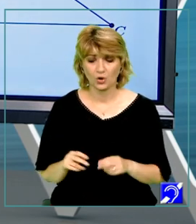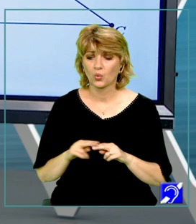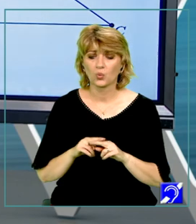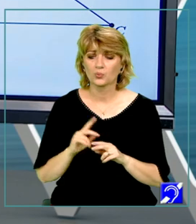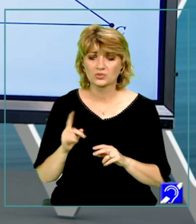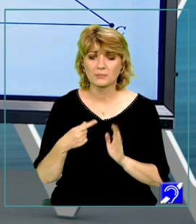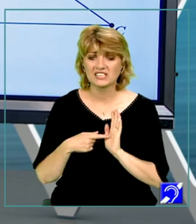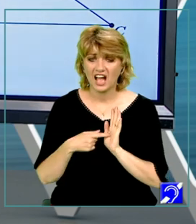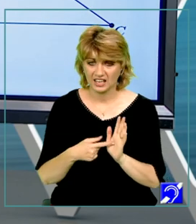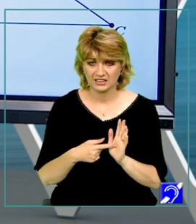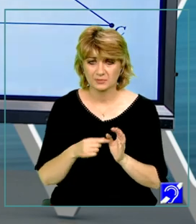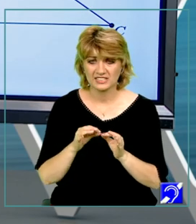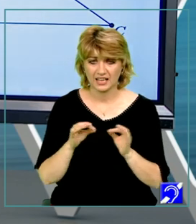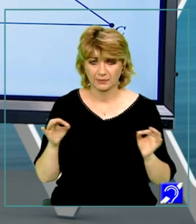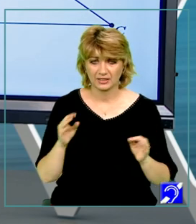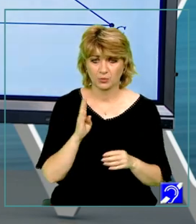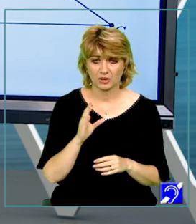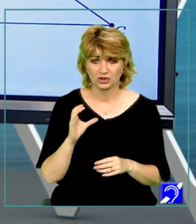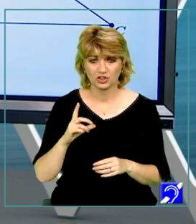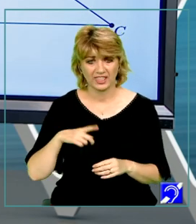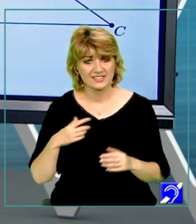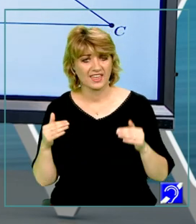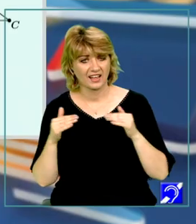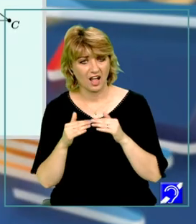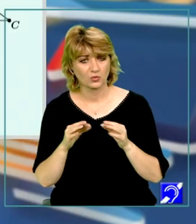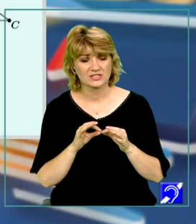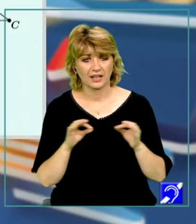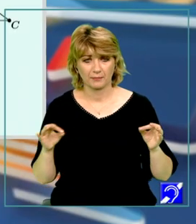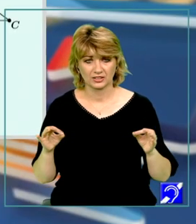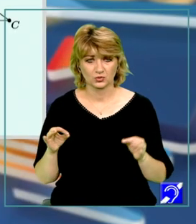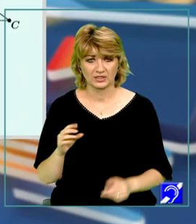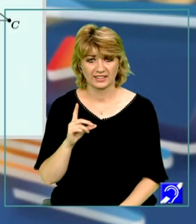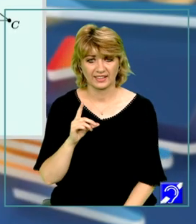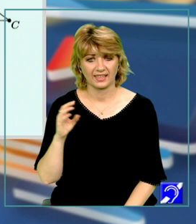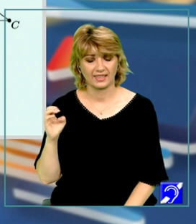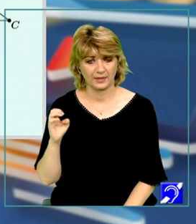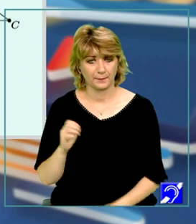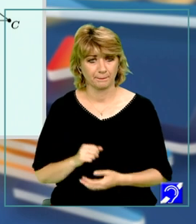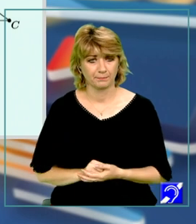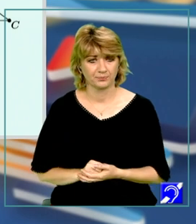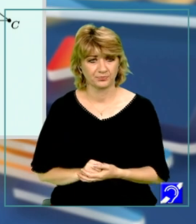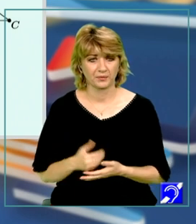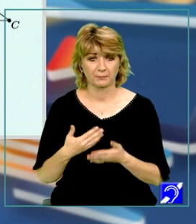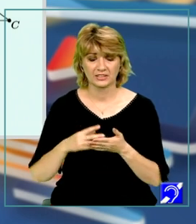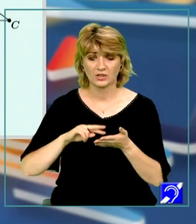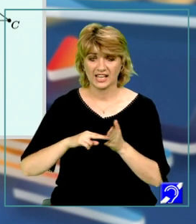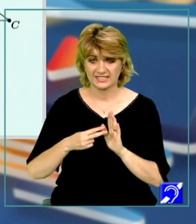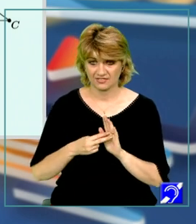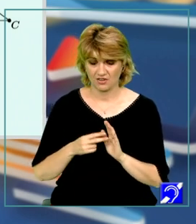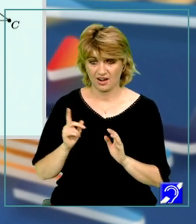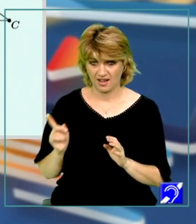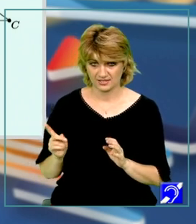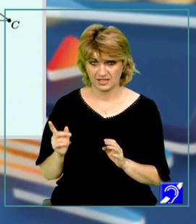demonstrăm că segmentul B, C este congruent cu segmentul D, E? Pentru rezolvarea acestui